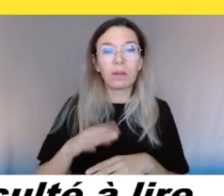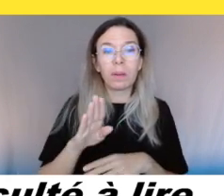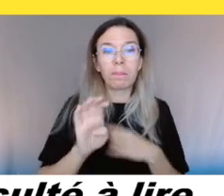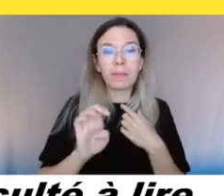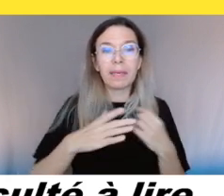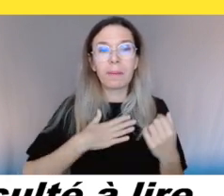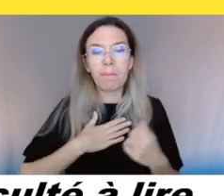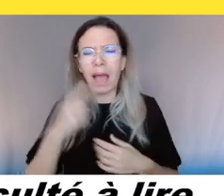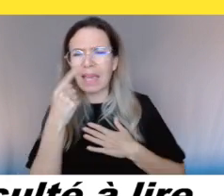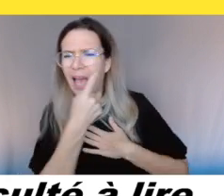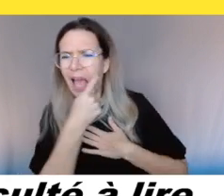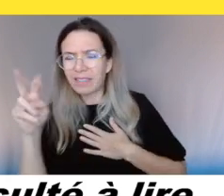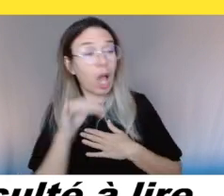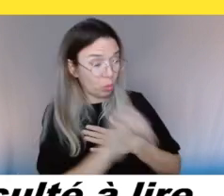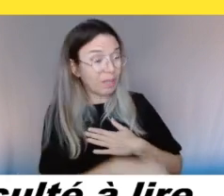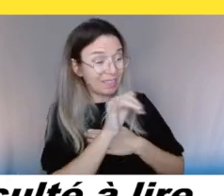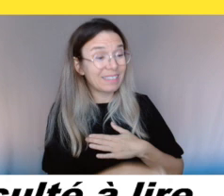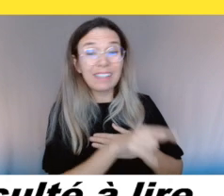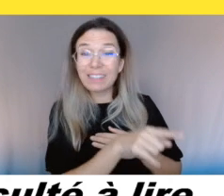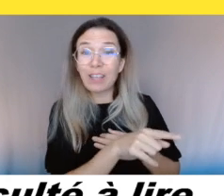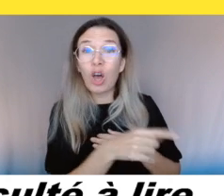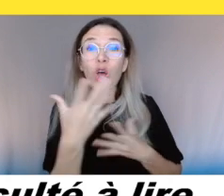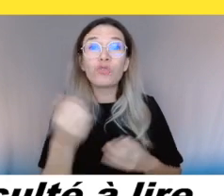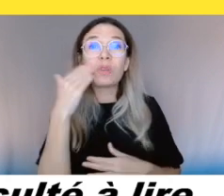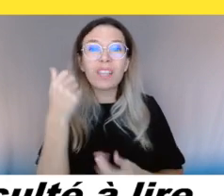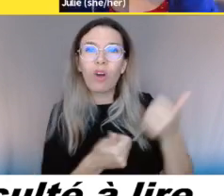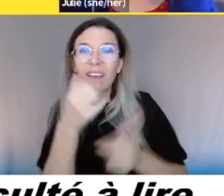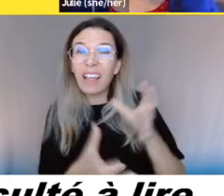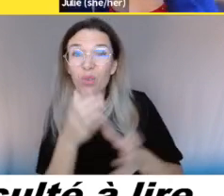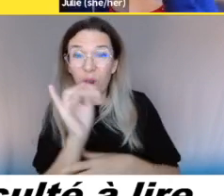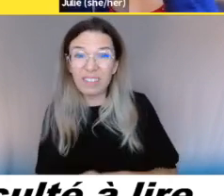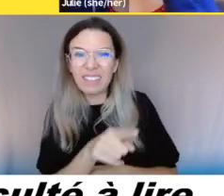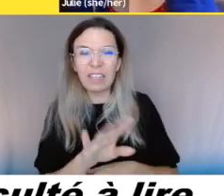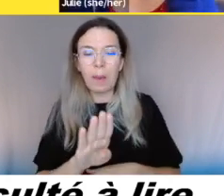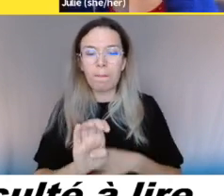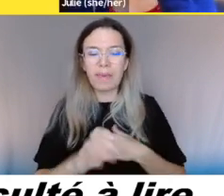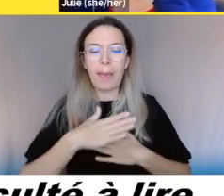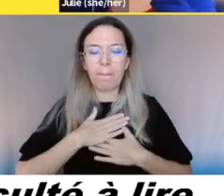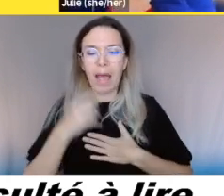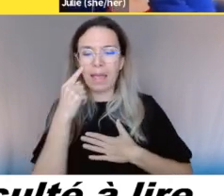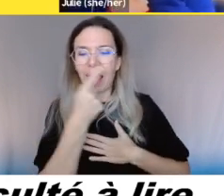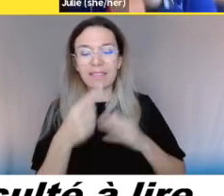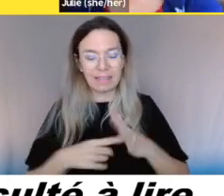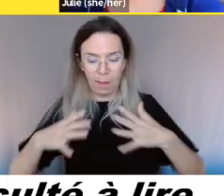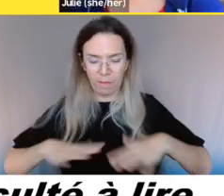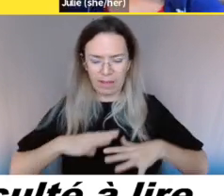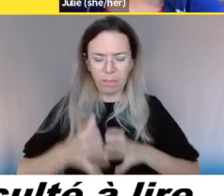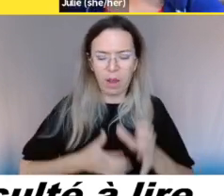mais c'est difficile, c'est difficile. Oui, tu peux utiliser les codes QR aussi,